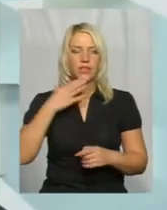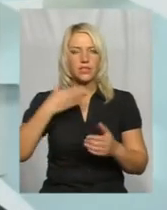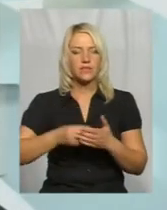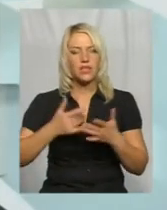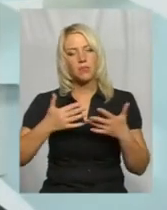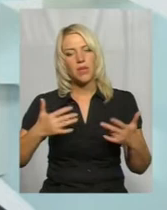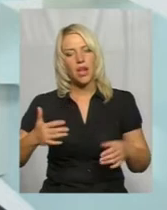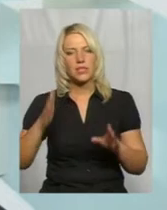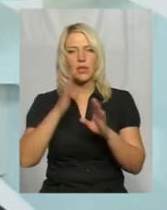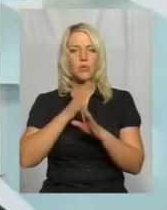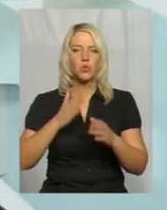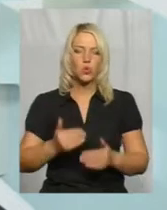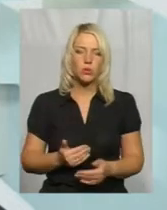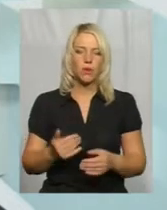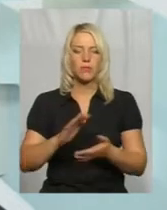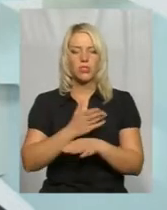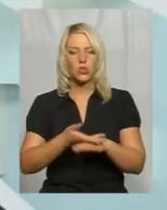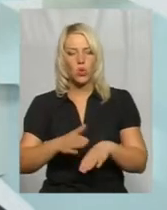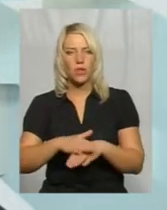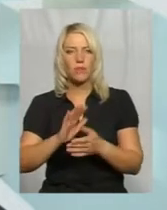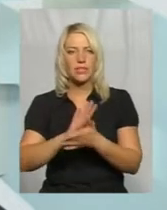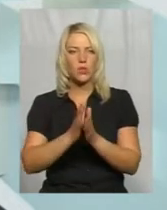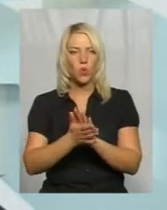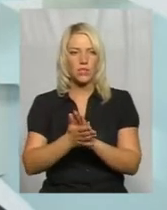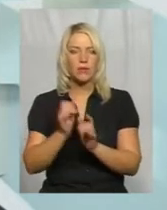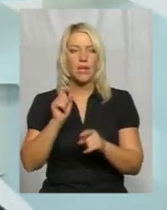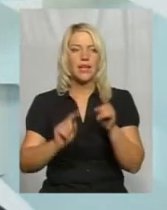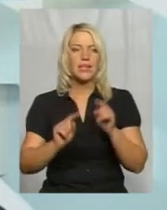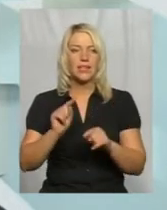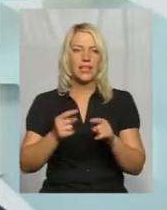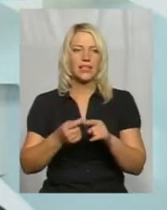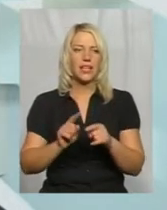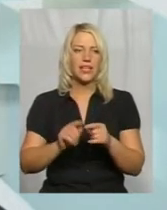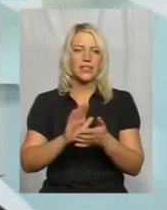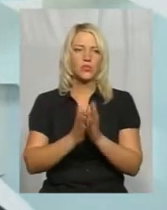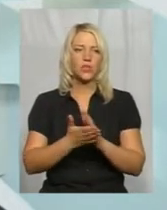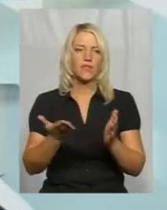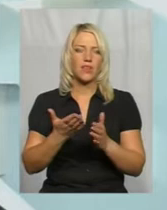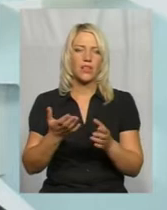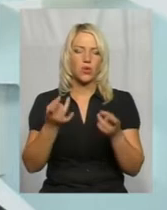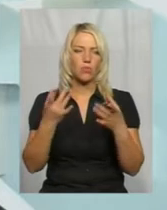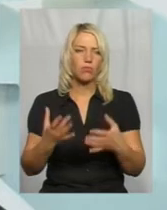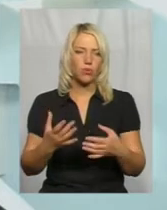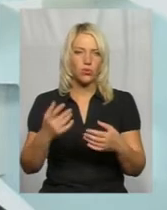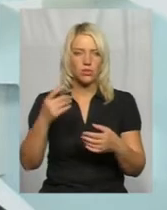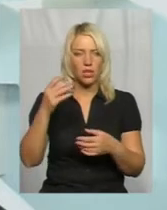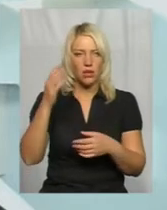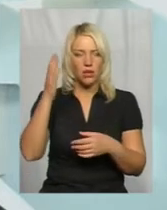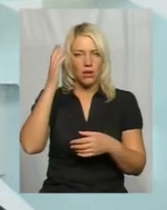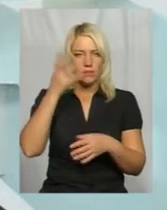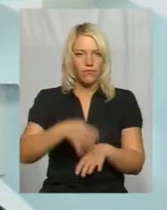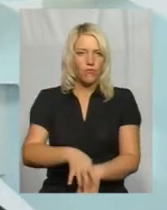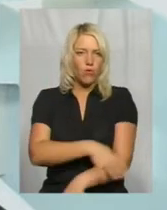разними судьбами, тяжелими ситуаціями, іногда це ситуація, от котрих просто становяться волоси дыбом,